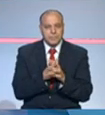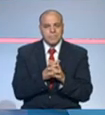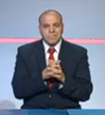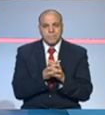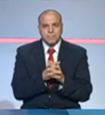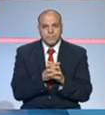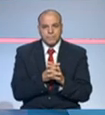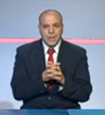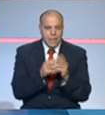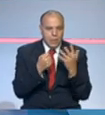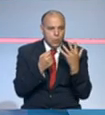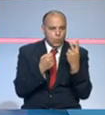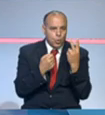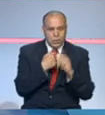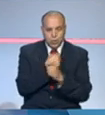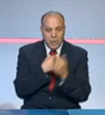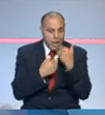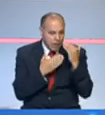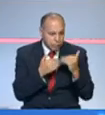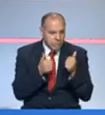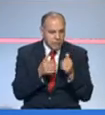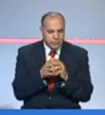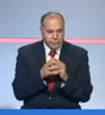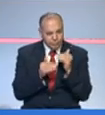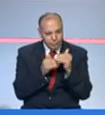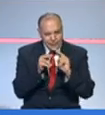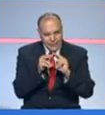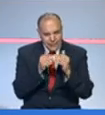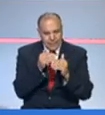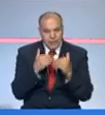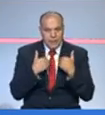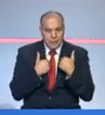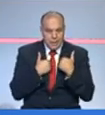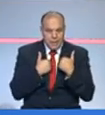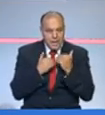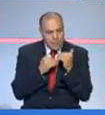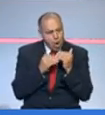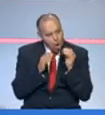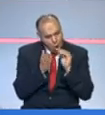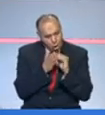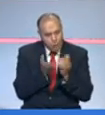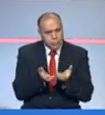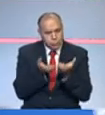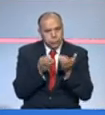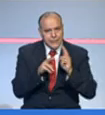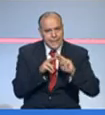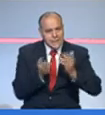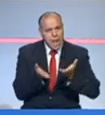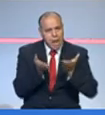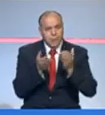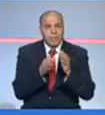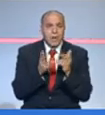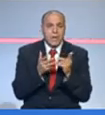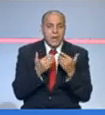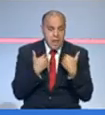ملاحظين وتوى عنا أسبوعين ولا أكثر ولكن هالتحسن ذا يراه وإحنا بدينا باش نزيد نكثروا فيه ونحسنوه